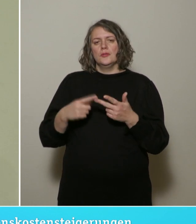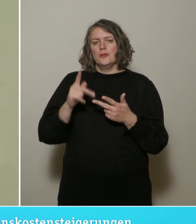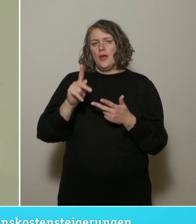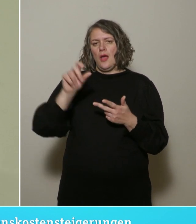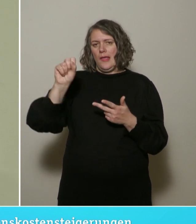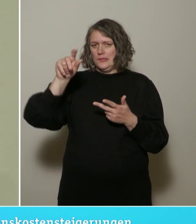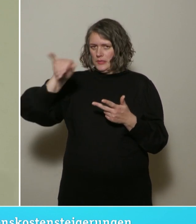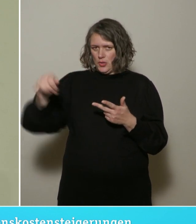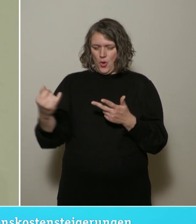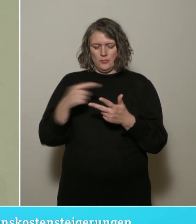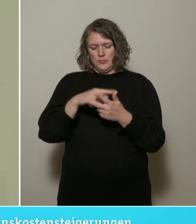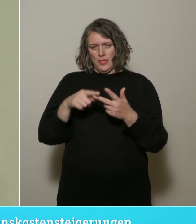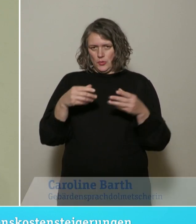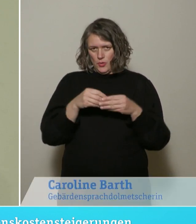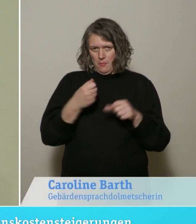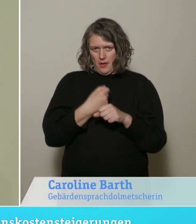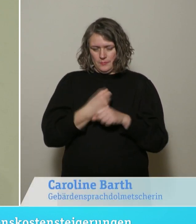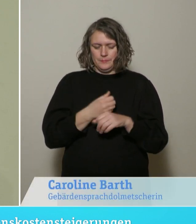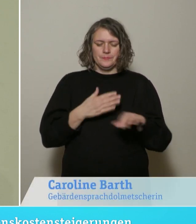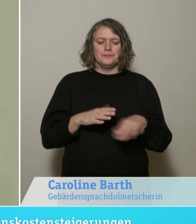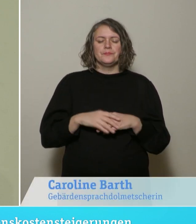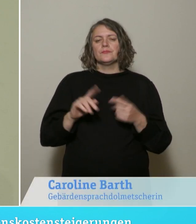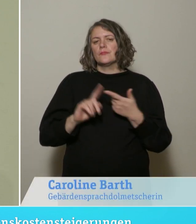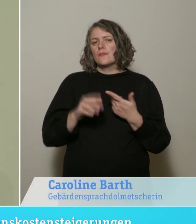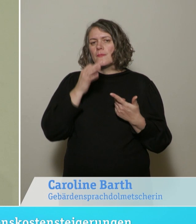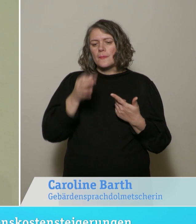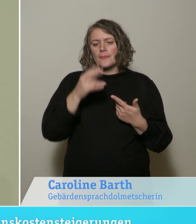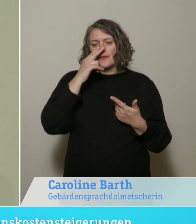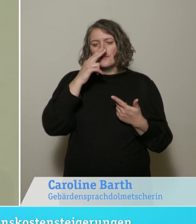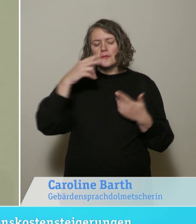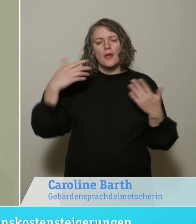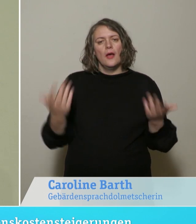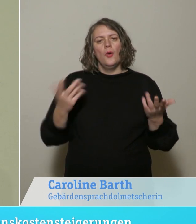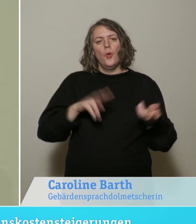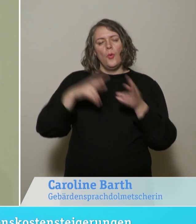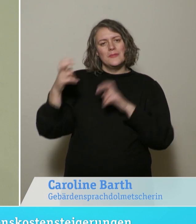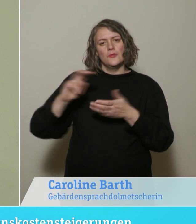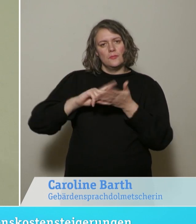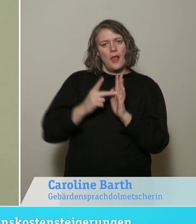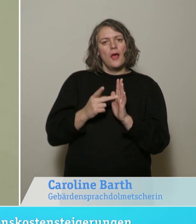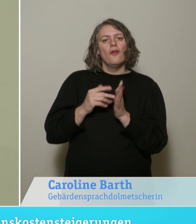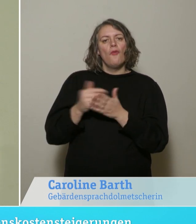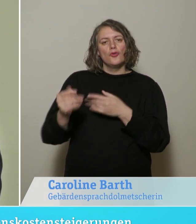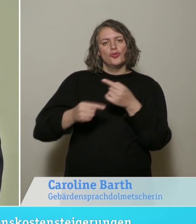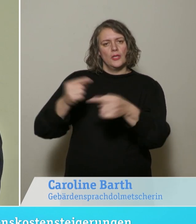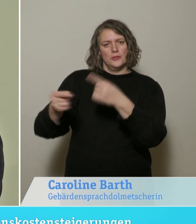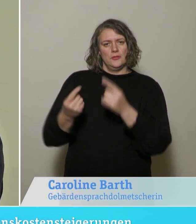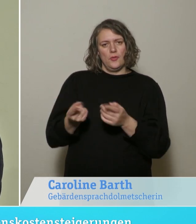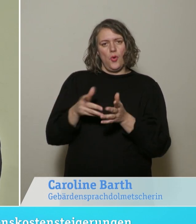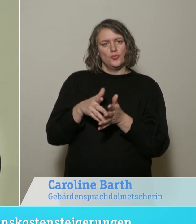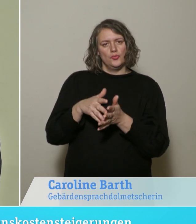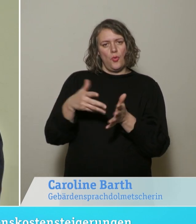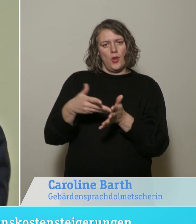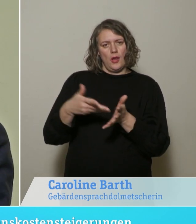Die zweite Frage zum Umsetzungsplan und zum Fortschrittscontrolling. Da zunächst mal grundsätzlich,